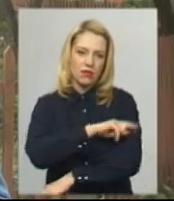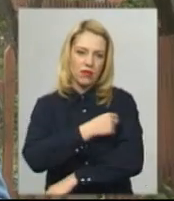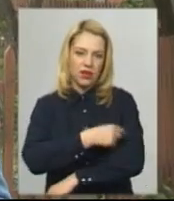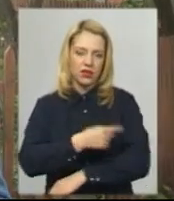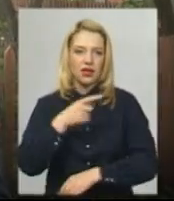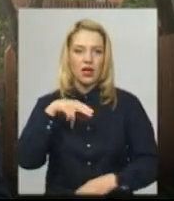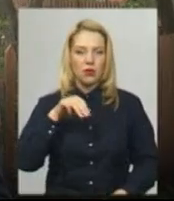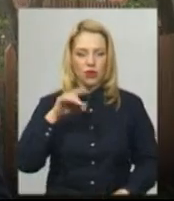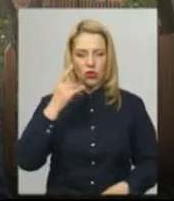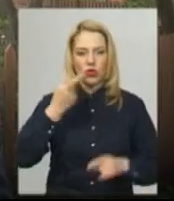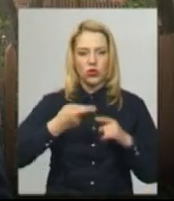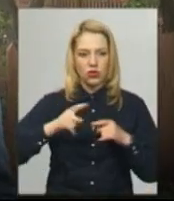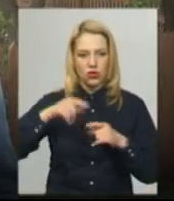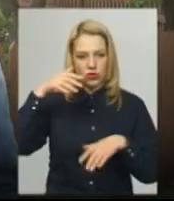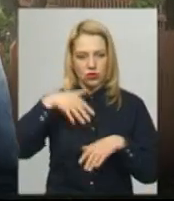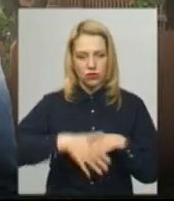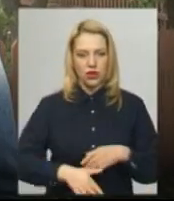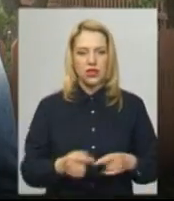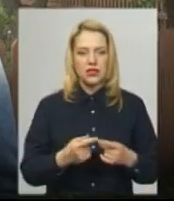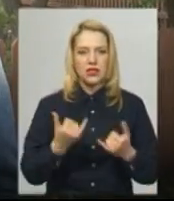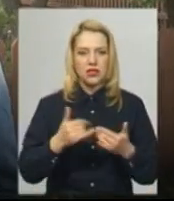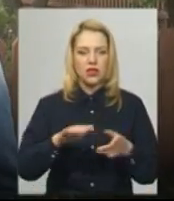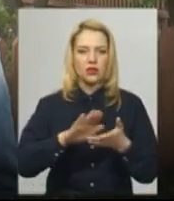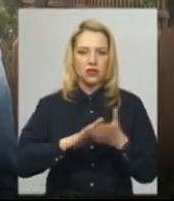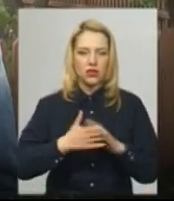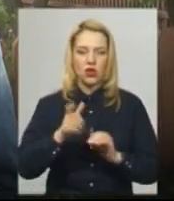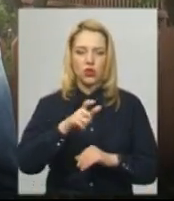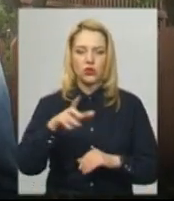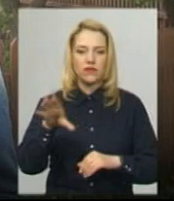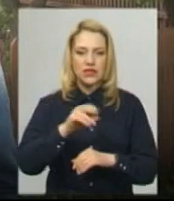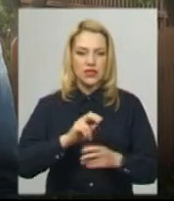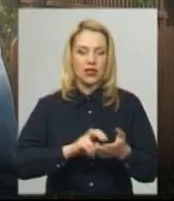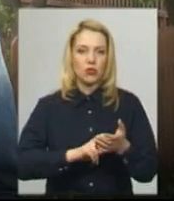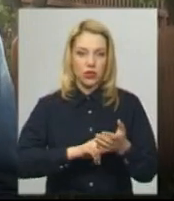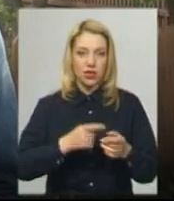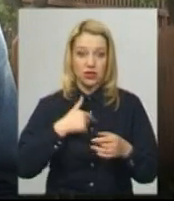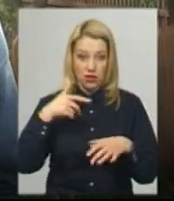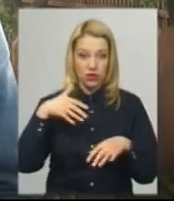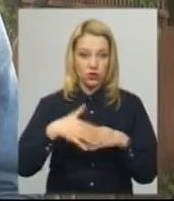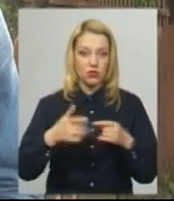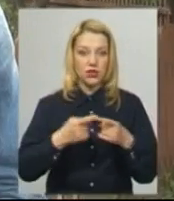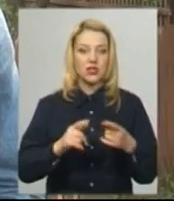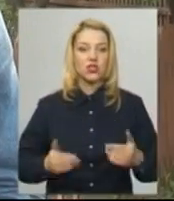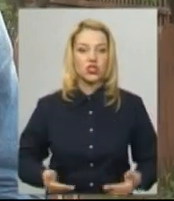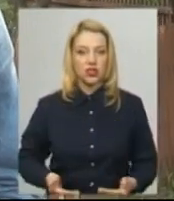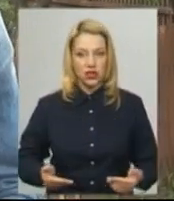Зараз таке остоятельство, люди всі бояться, я розумію, це ж не грушка, це ж життя.